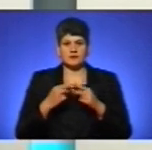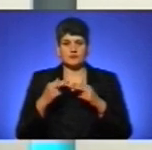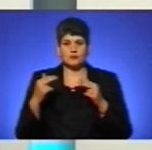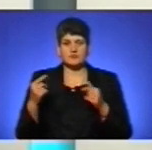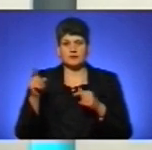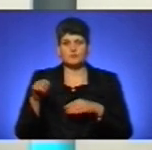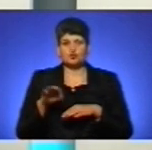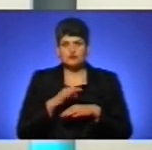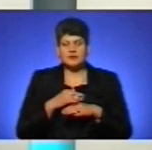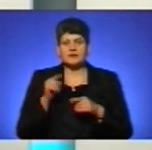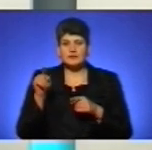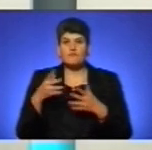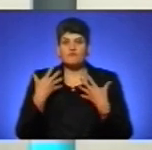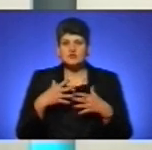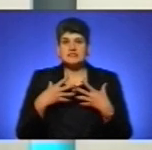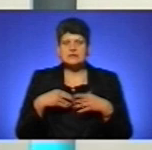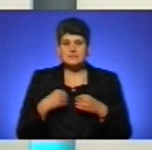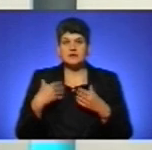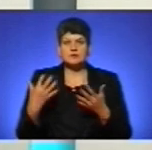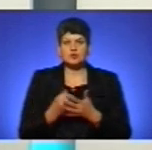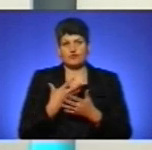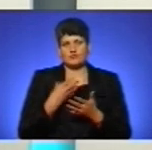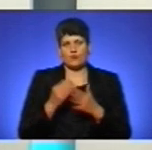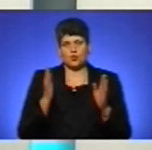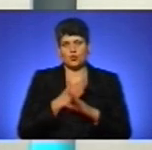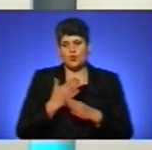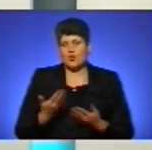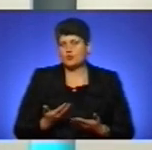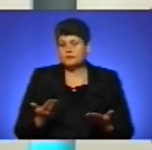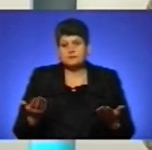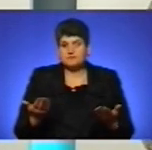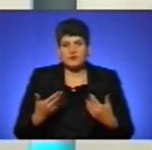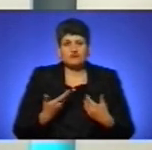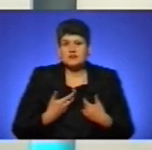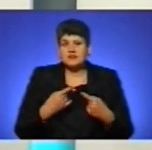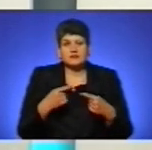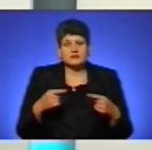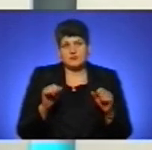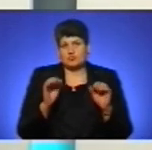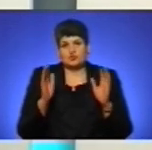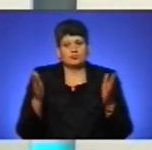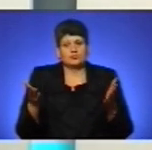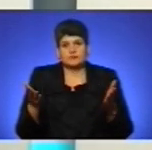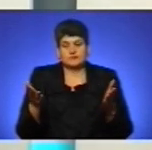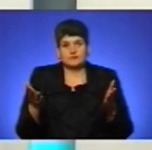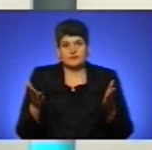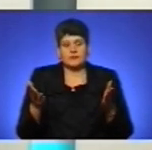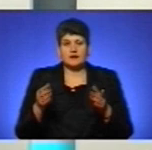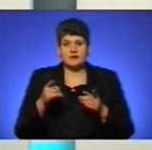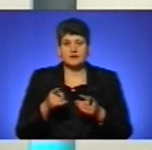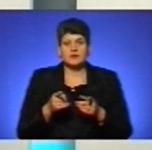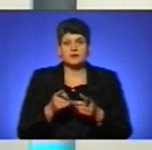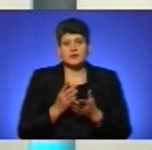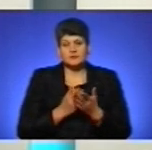дружина, там моя вже сім'я, я знайшов свою долю. Тому в житті все може бути, і строковецькова служба